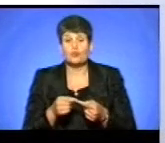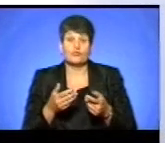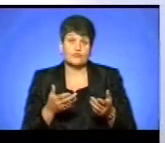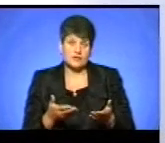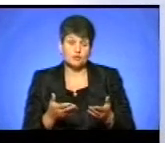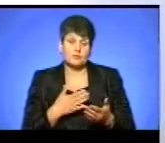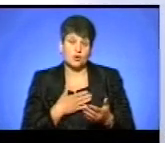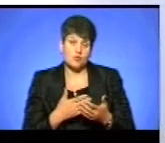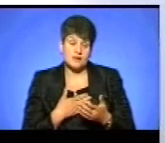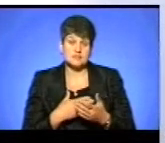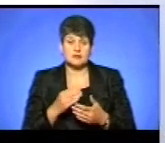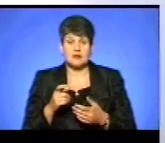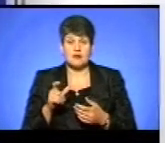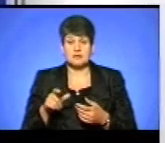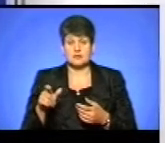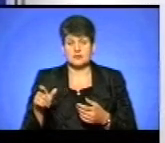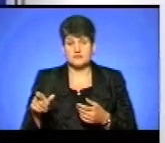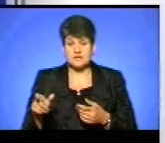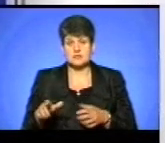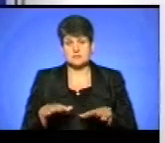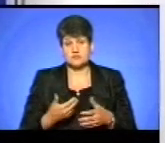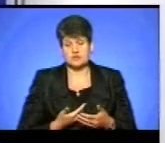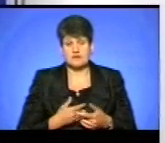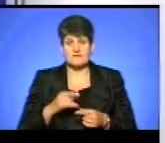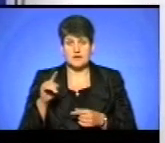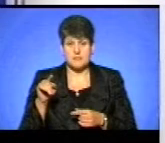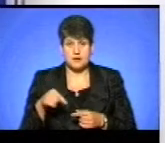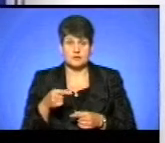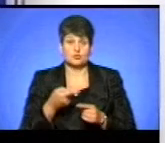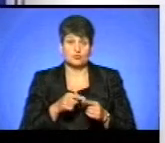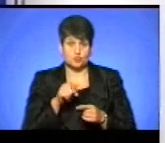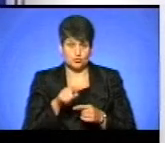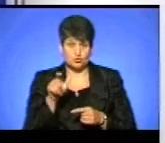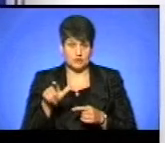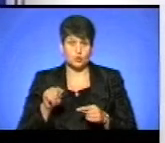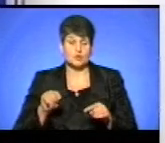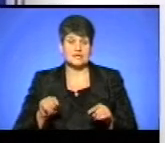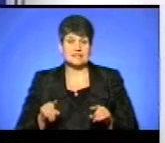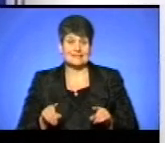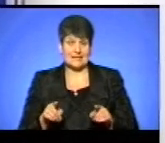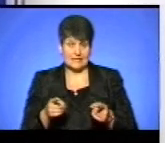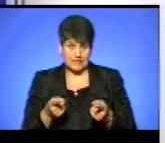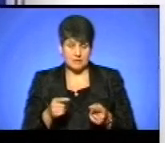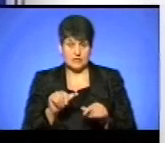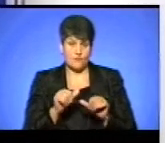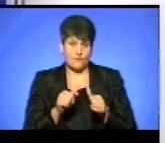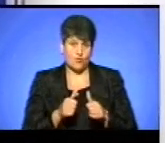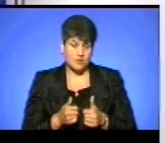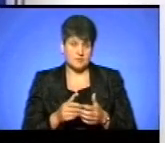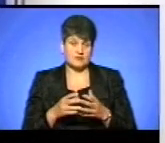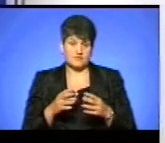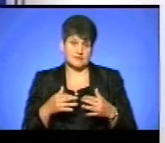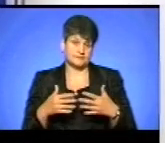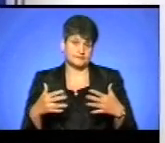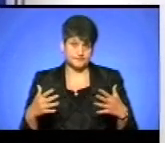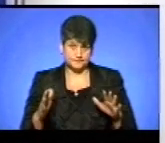як громадські активісти і місцеві жителі, ми вимагали, щоб цю людину затримали, її затримали, оформили і так далі.